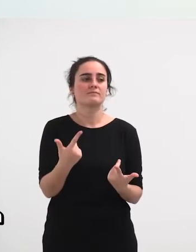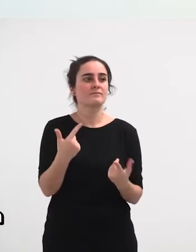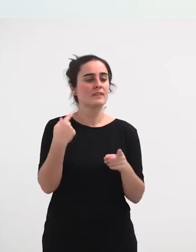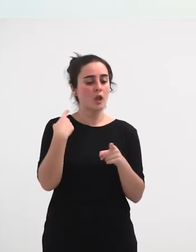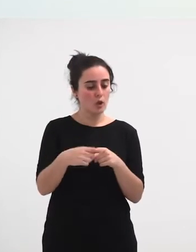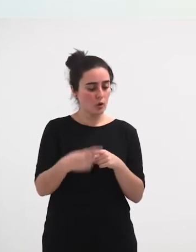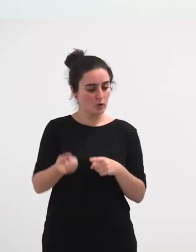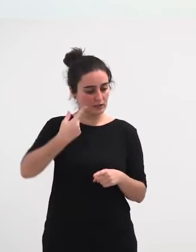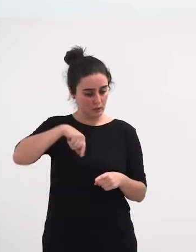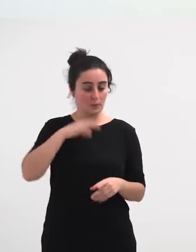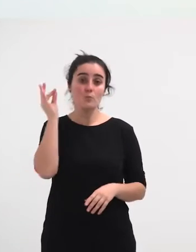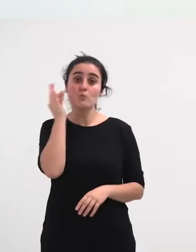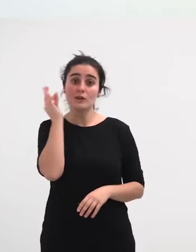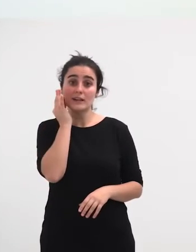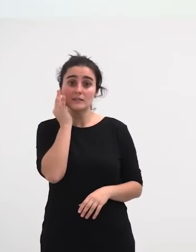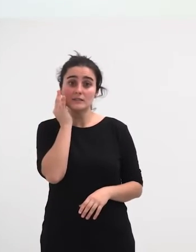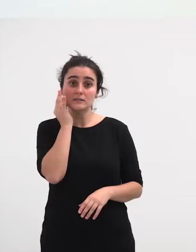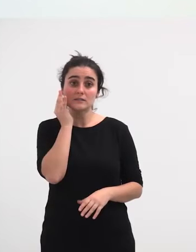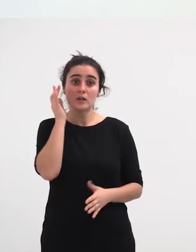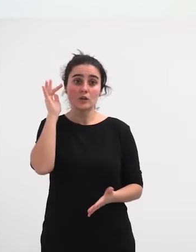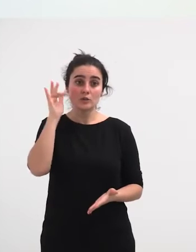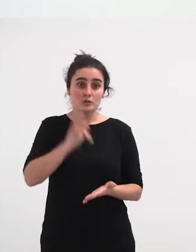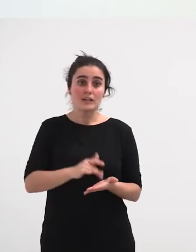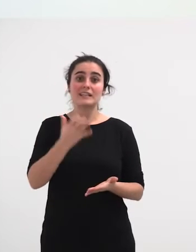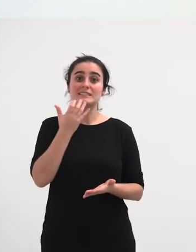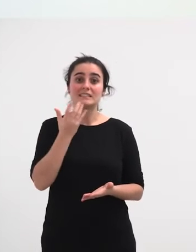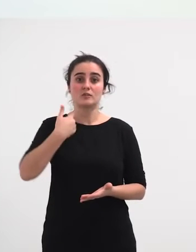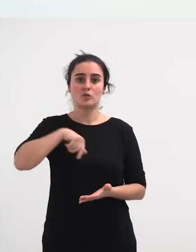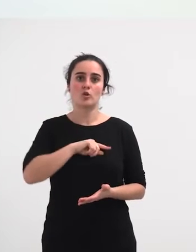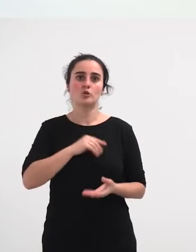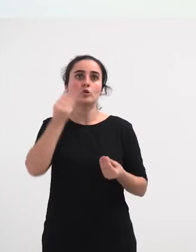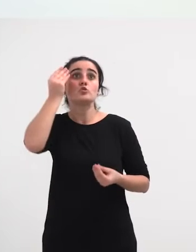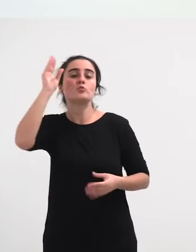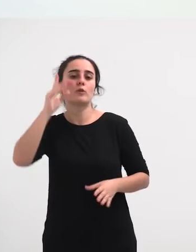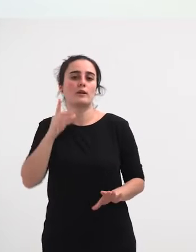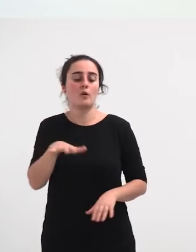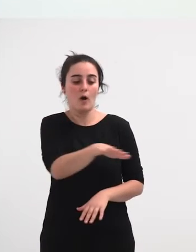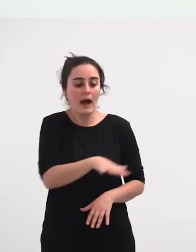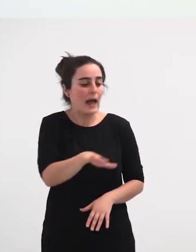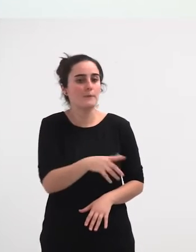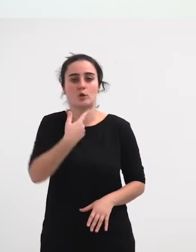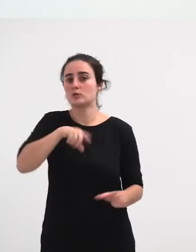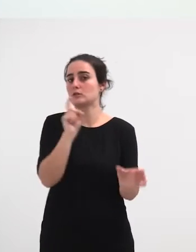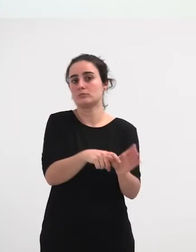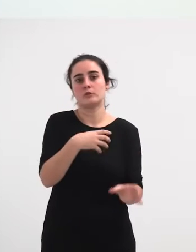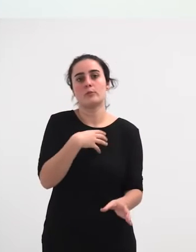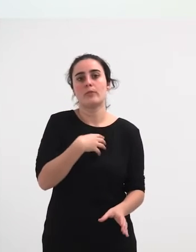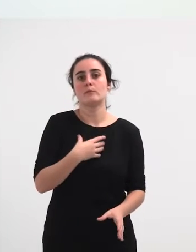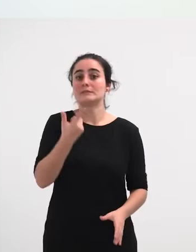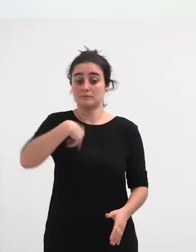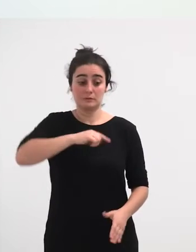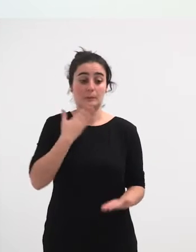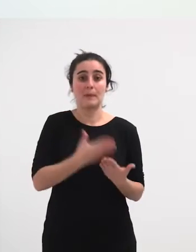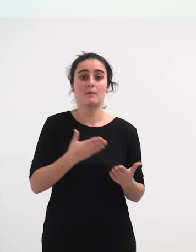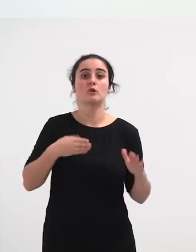emakumei, ez da gokigun tokibat aldarrekatzen dugunean. Bai, jai batean, baina baita ere lantokian, baita